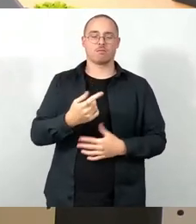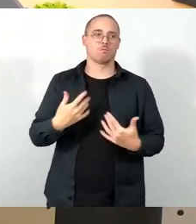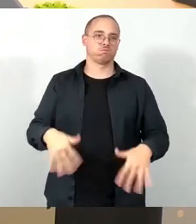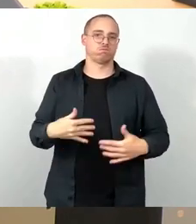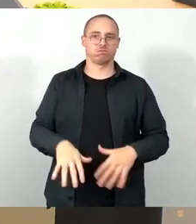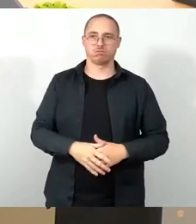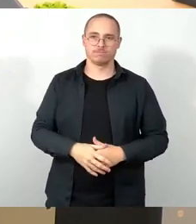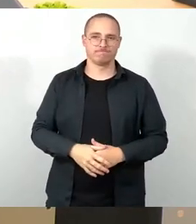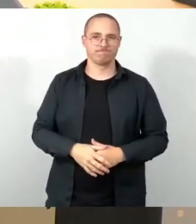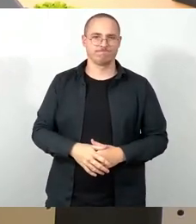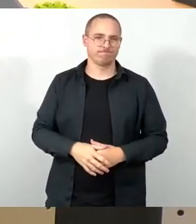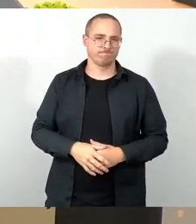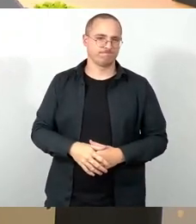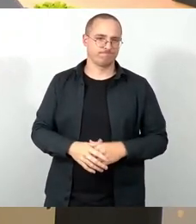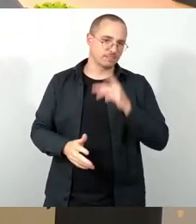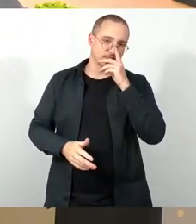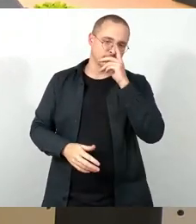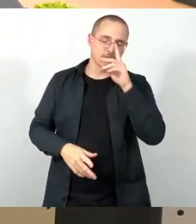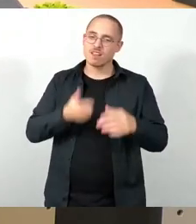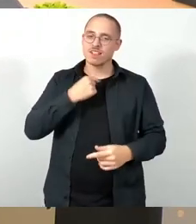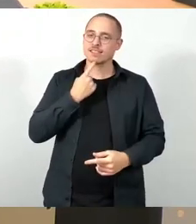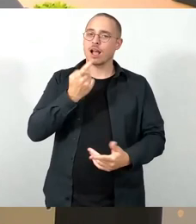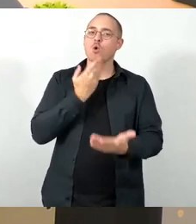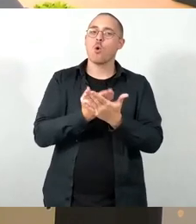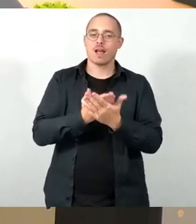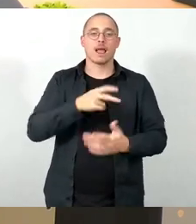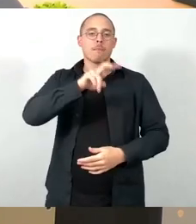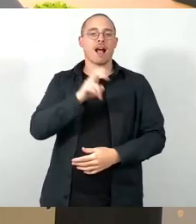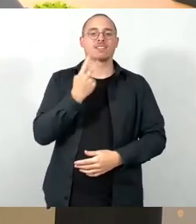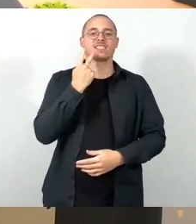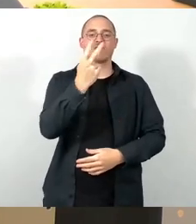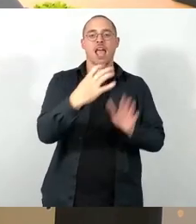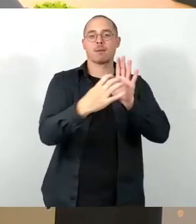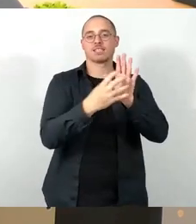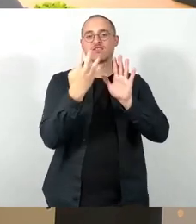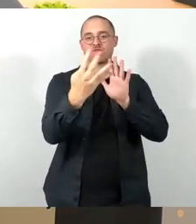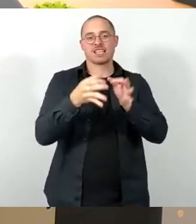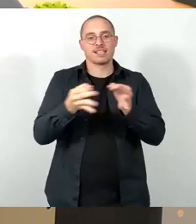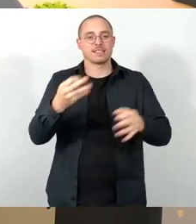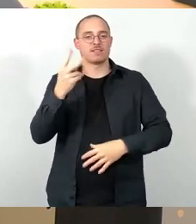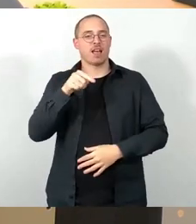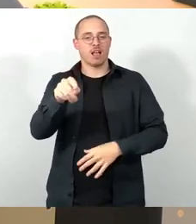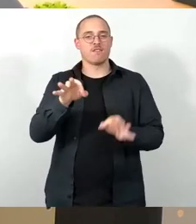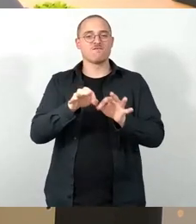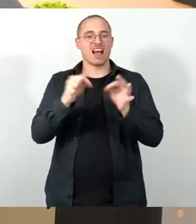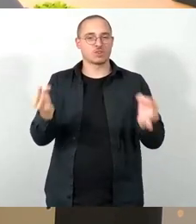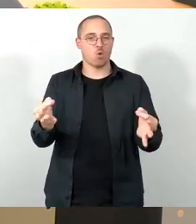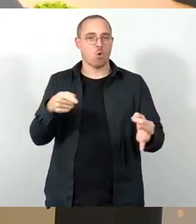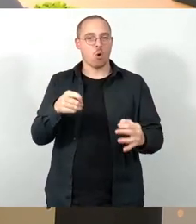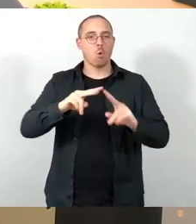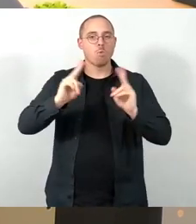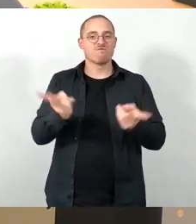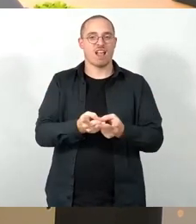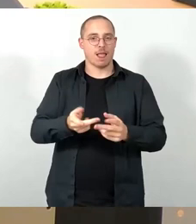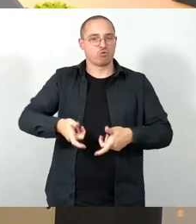machen. In § 2 Absatz 4 Satz 2 der Fassung des Umweltausschusses steht wie folgt